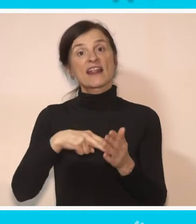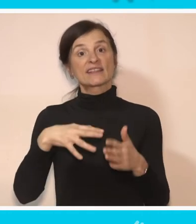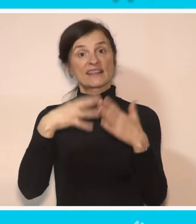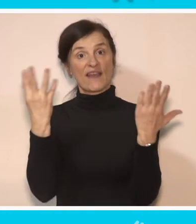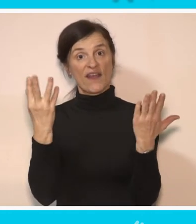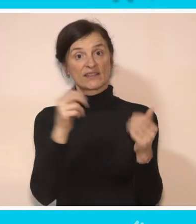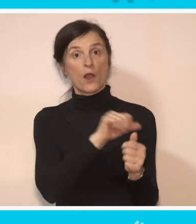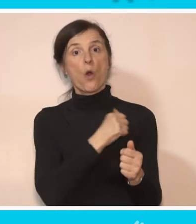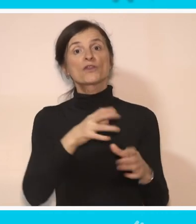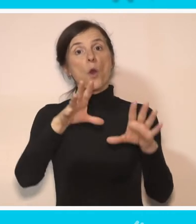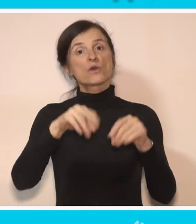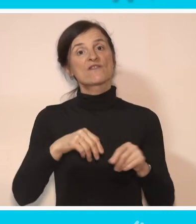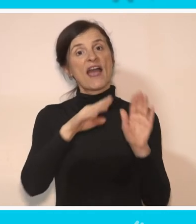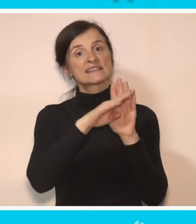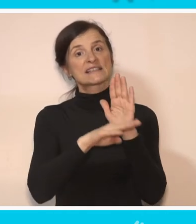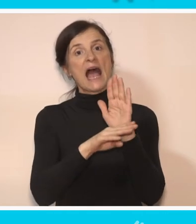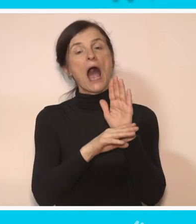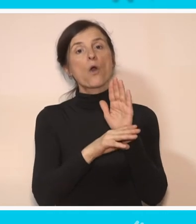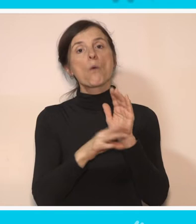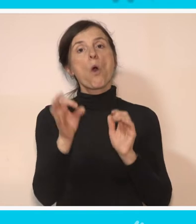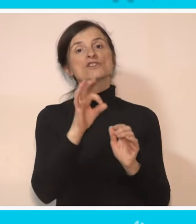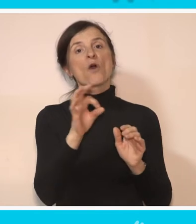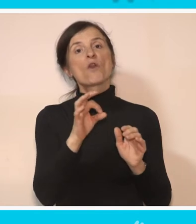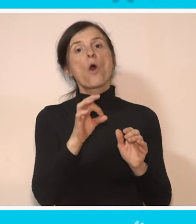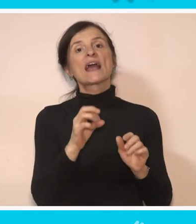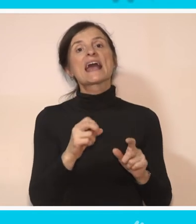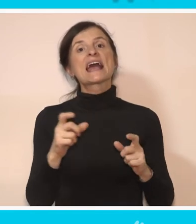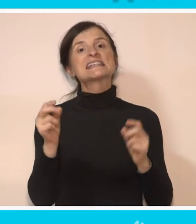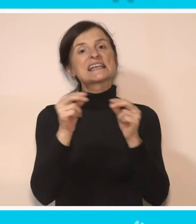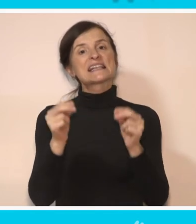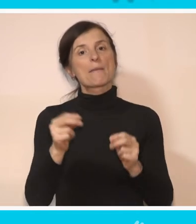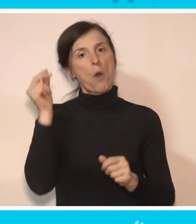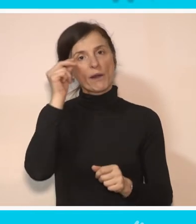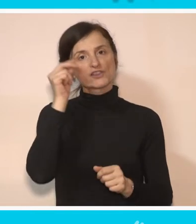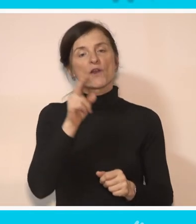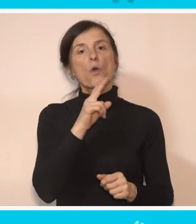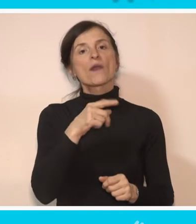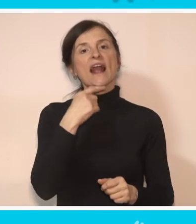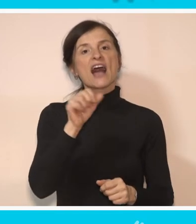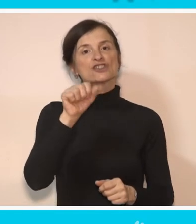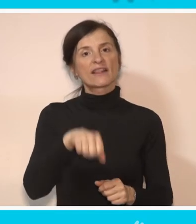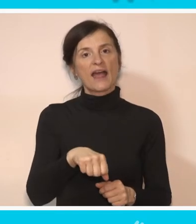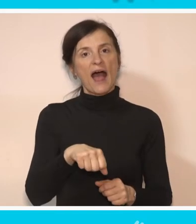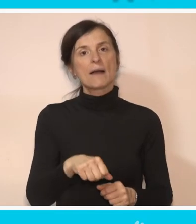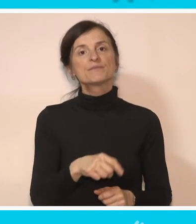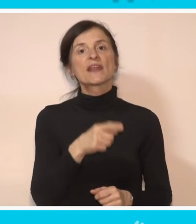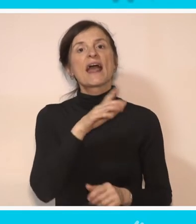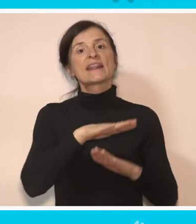2009. godine se usvaja zakon o osnovnom sistema obrazovanja, koji kaže da